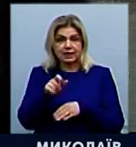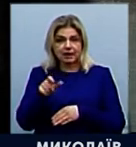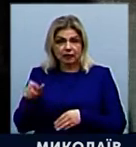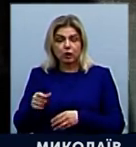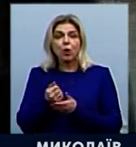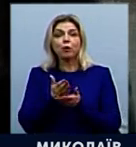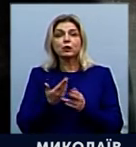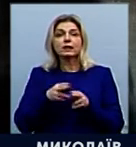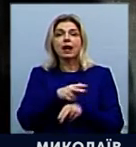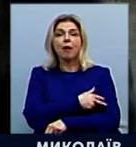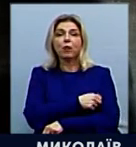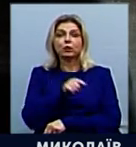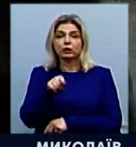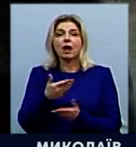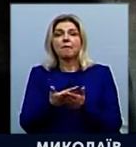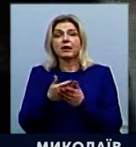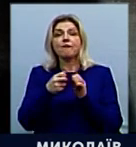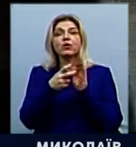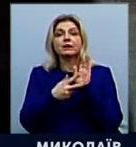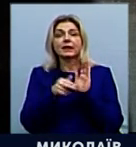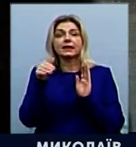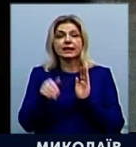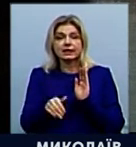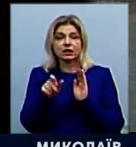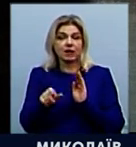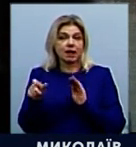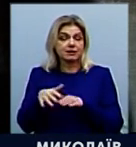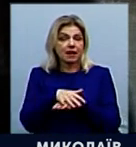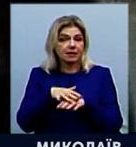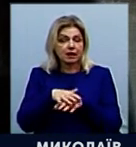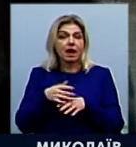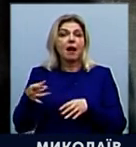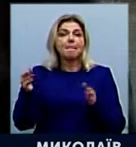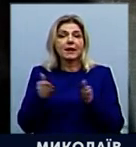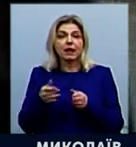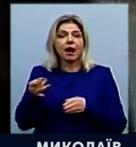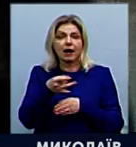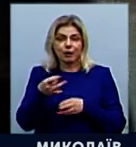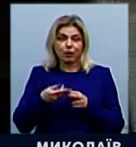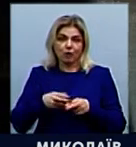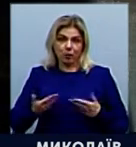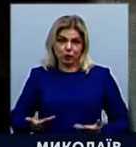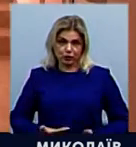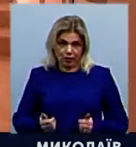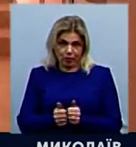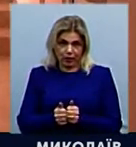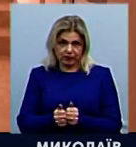цю амбулаторію буде близько 18 тисяч населення мікрорайону, яке проживає уряд.